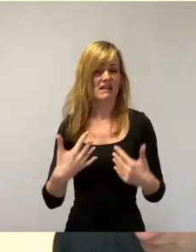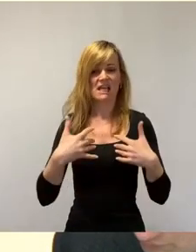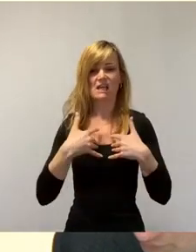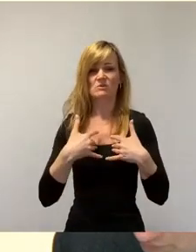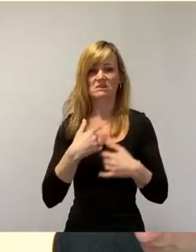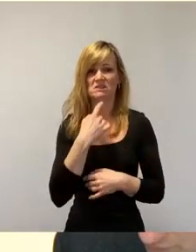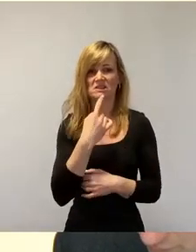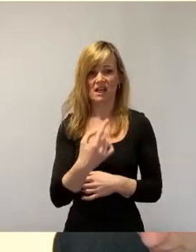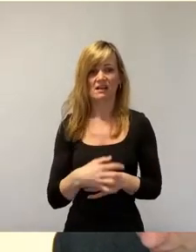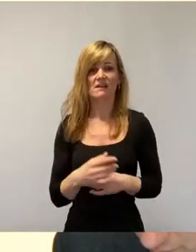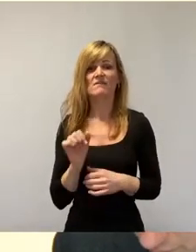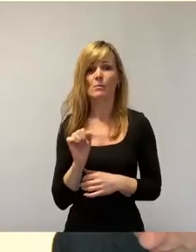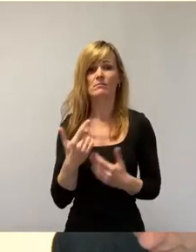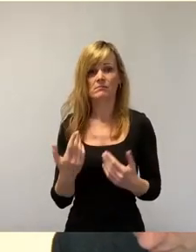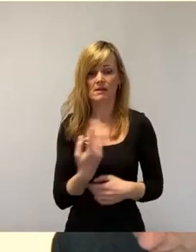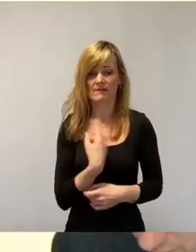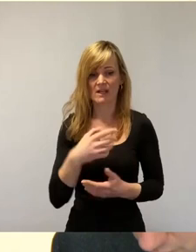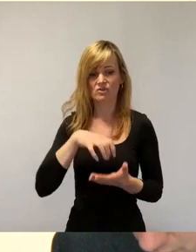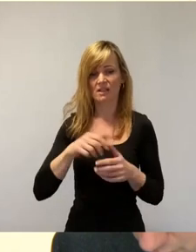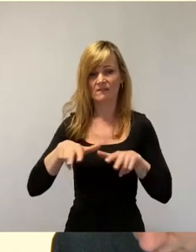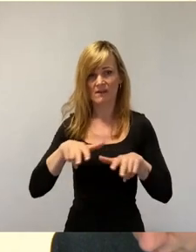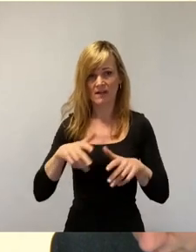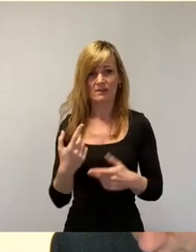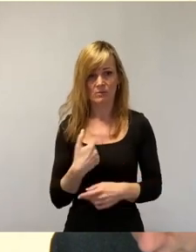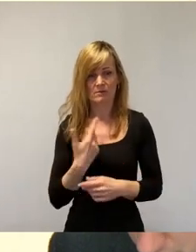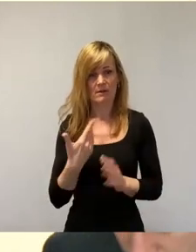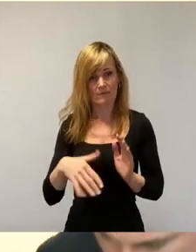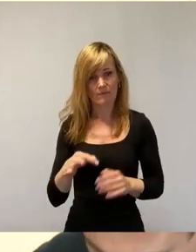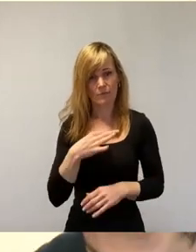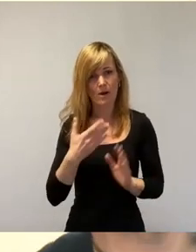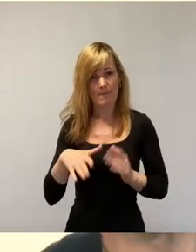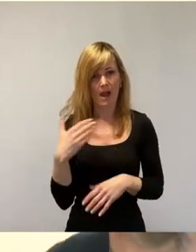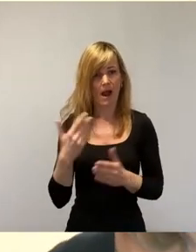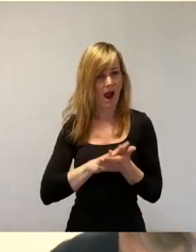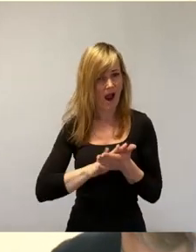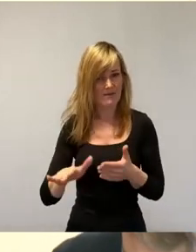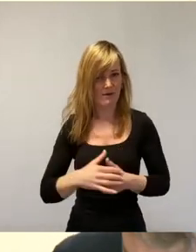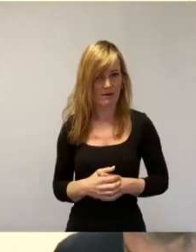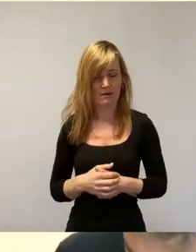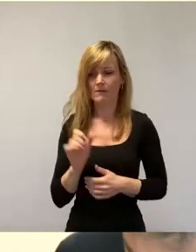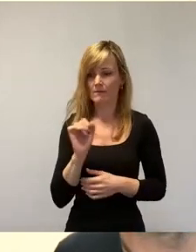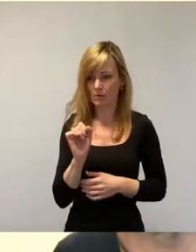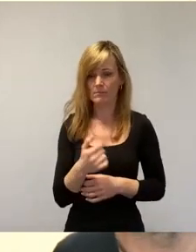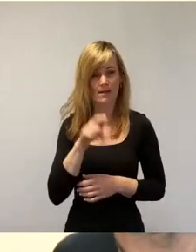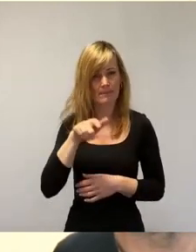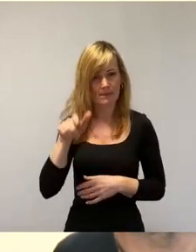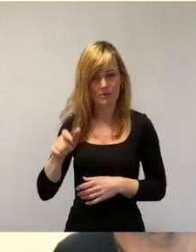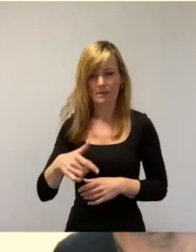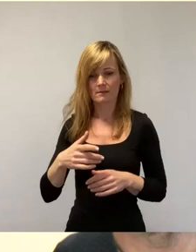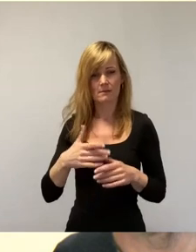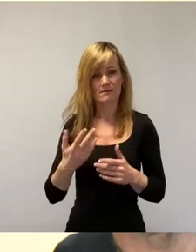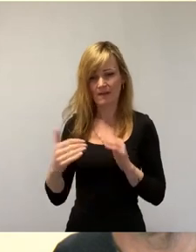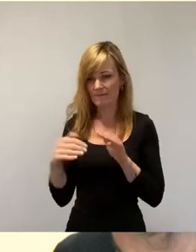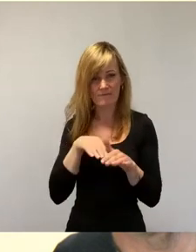Erleichterung für uns als Stadtverwaltung. Warum? Weil wir geflüchtete Menschen monatlich sehen und ihnen